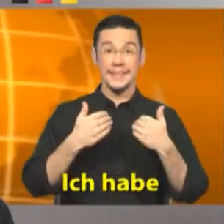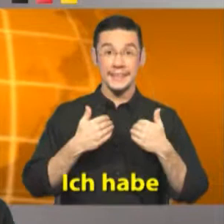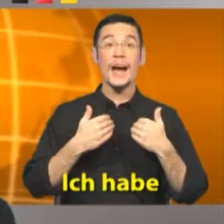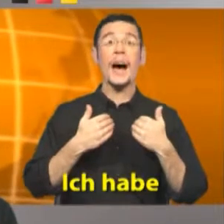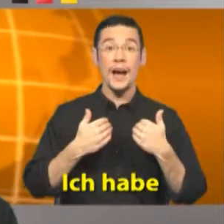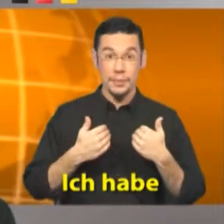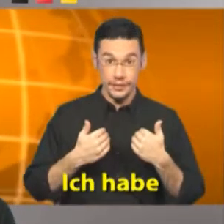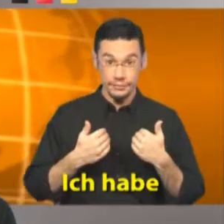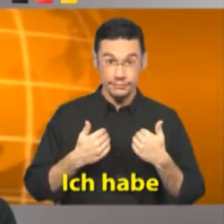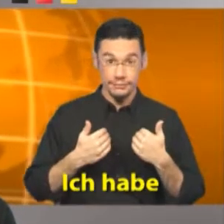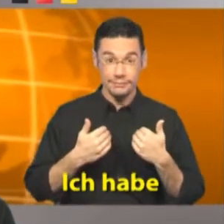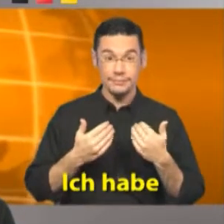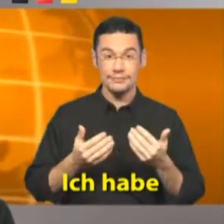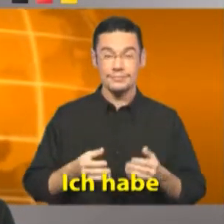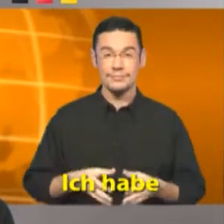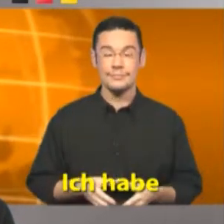Ich habe